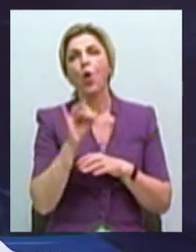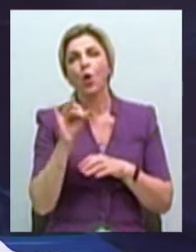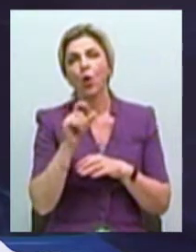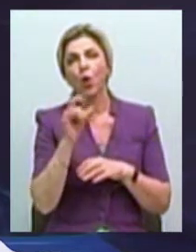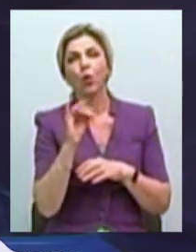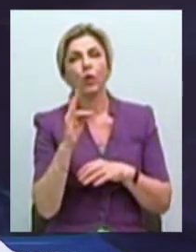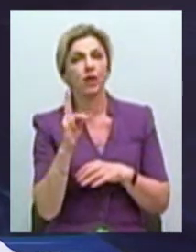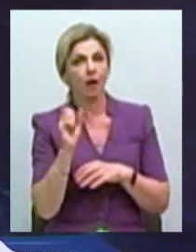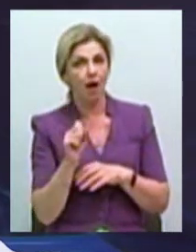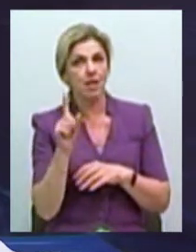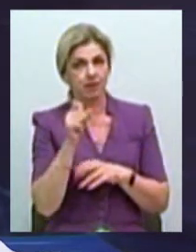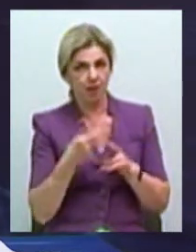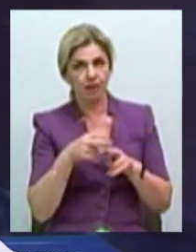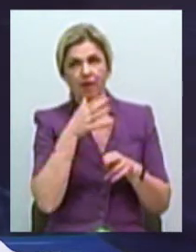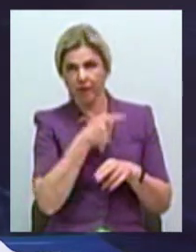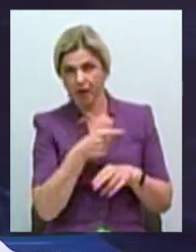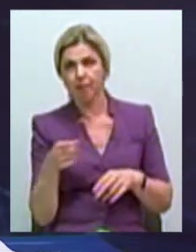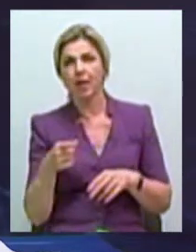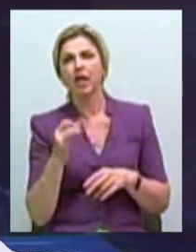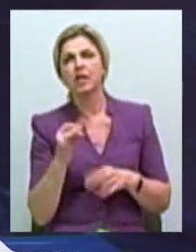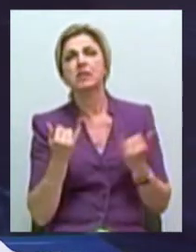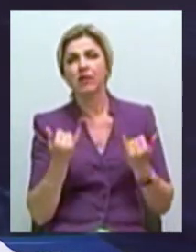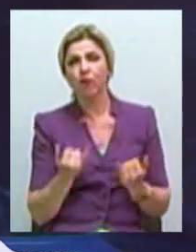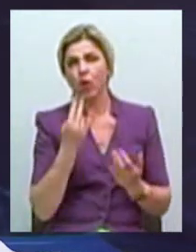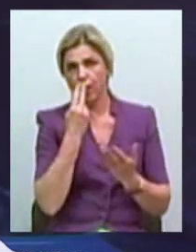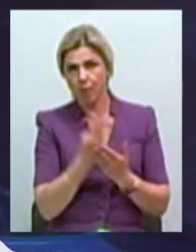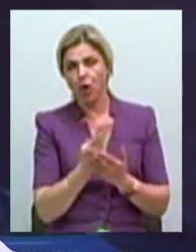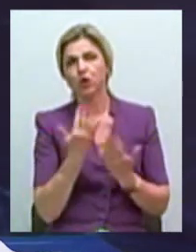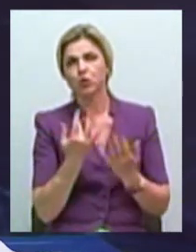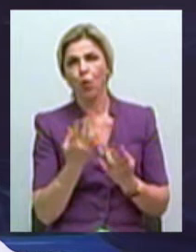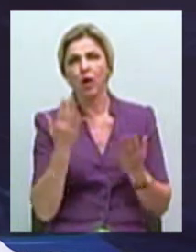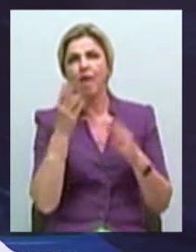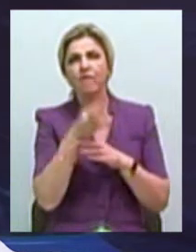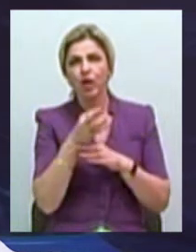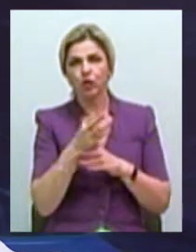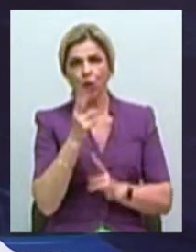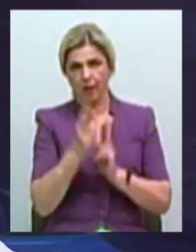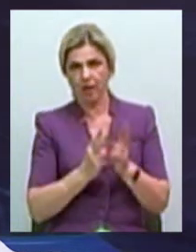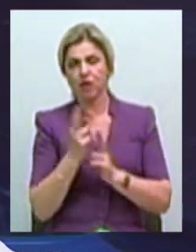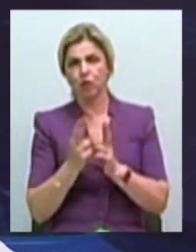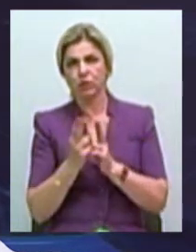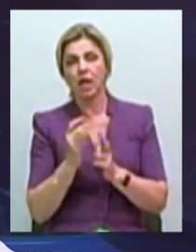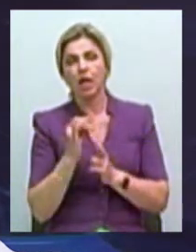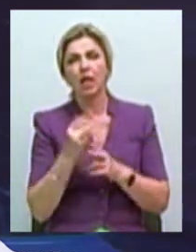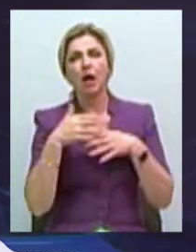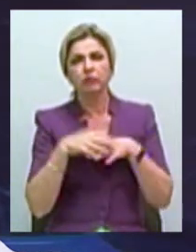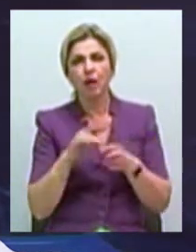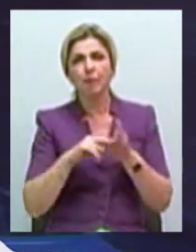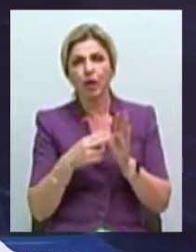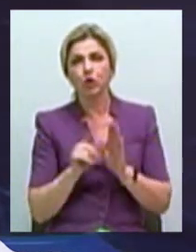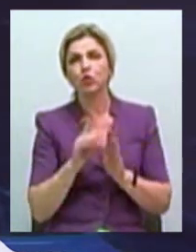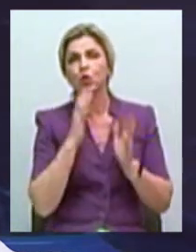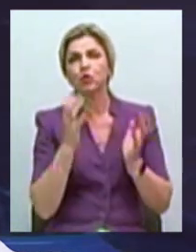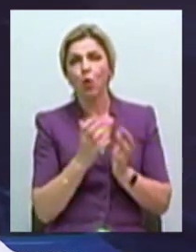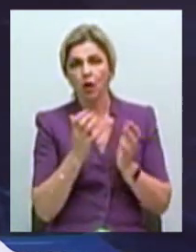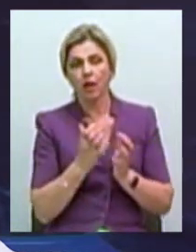все эти годы. И сегодня мы же с вами понимаем, сколько видеоматериала генерируется. И рассчитывать на то, что все оно сохранится